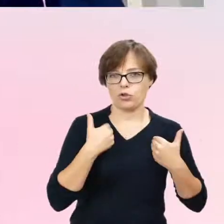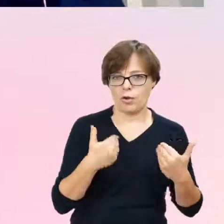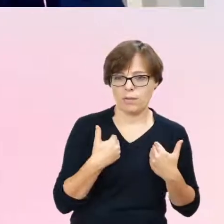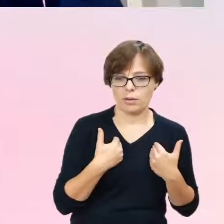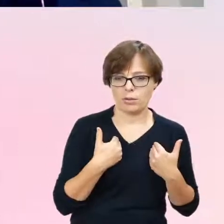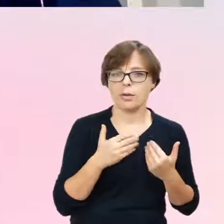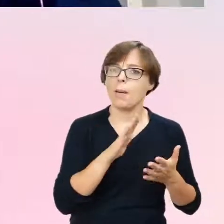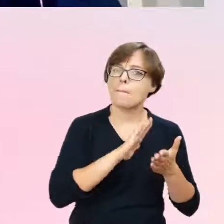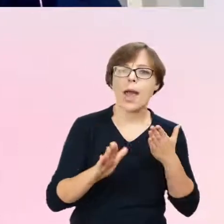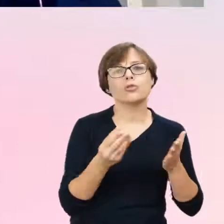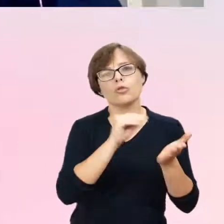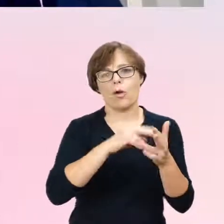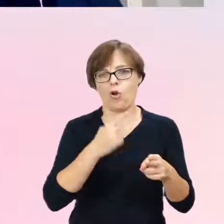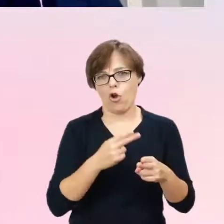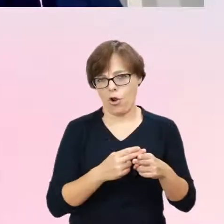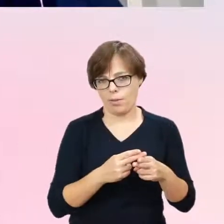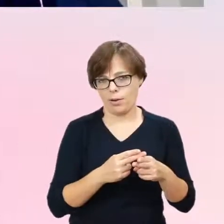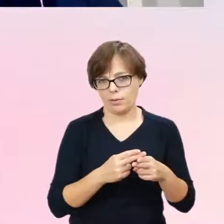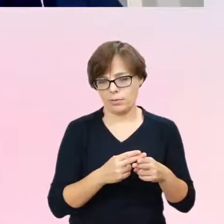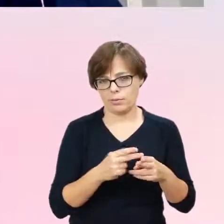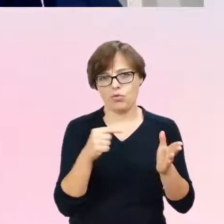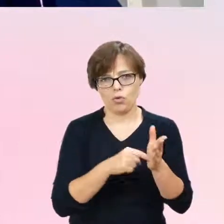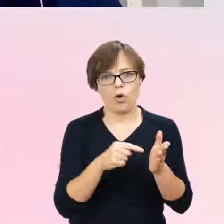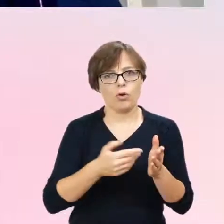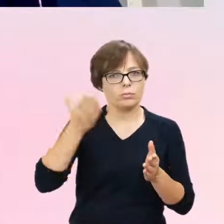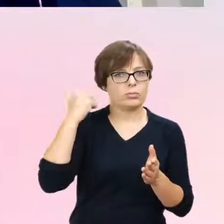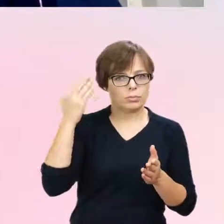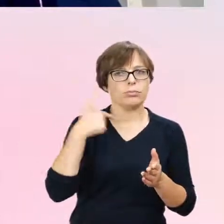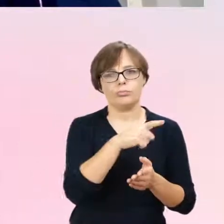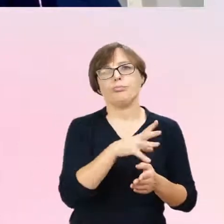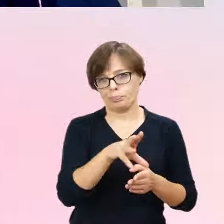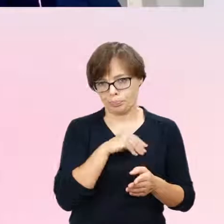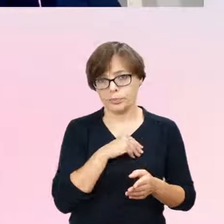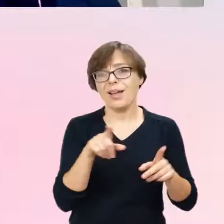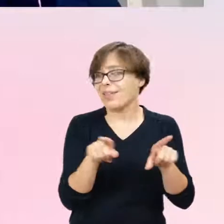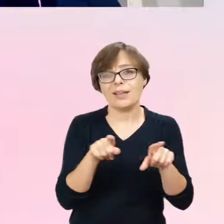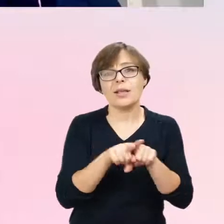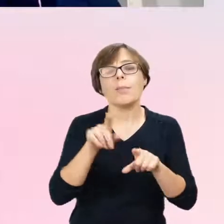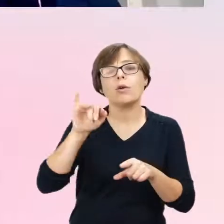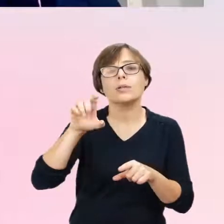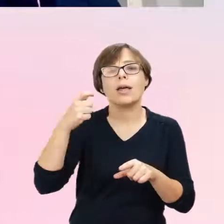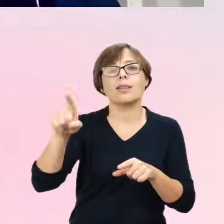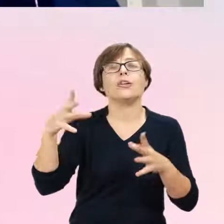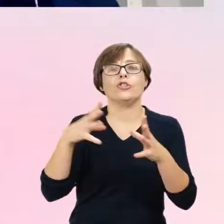chorób współistniejących. Tak wskazywało na to też ICD-10, ale